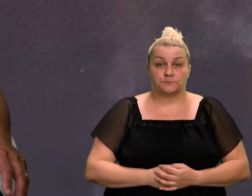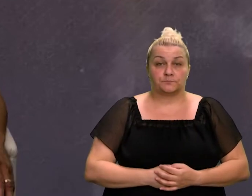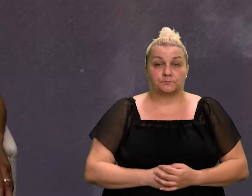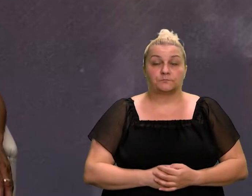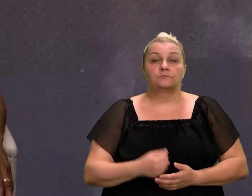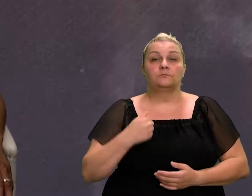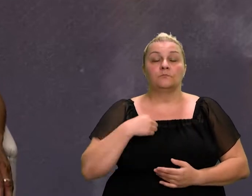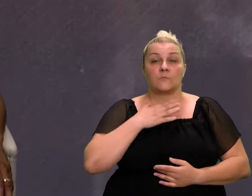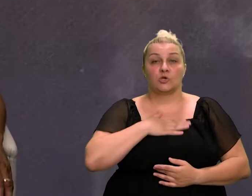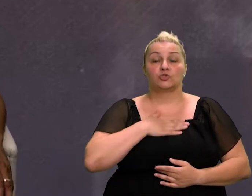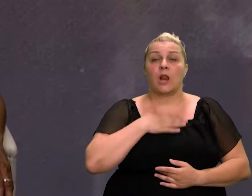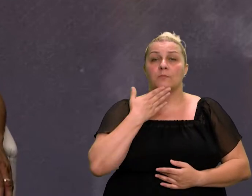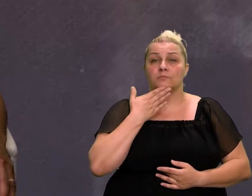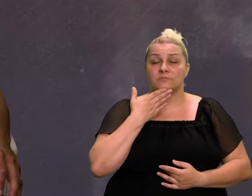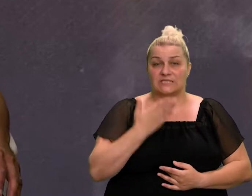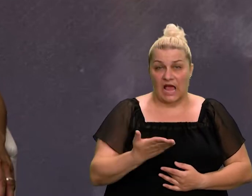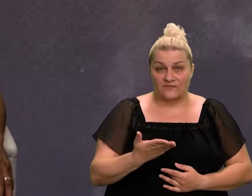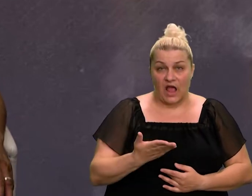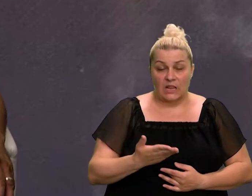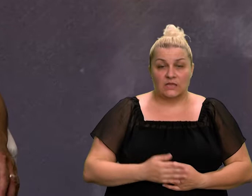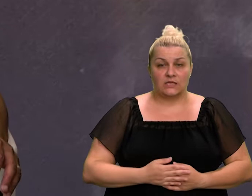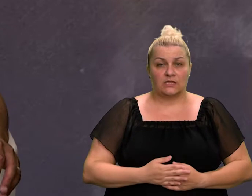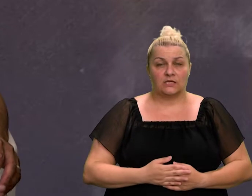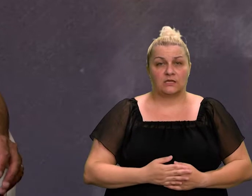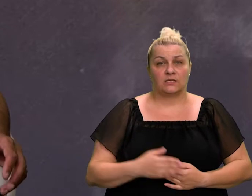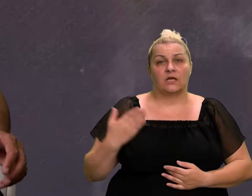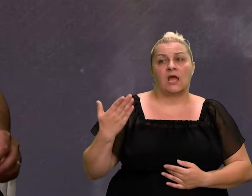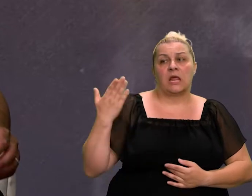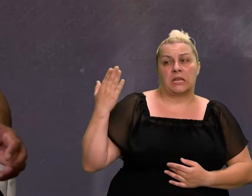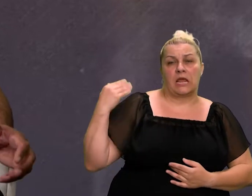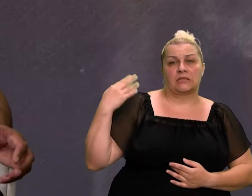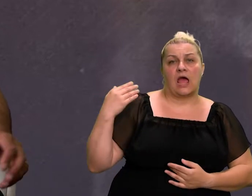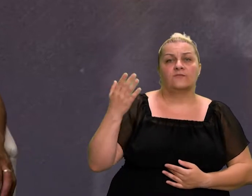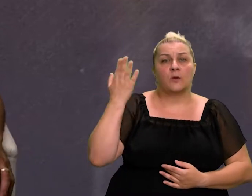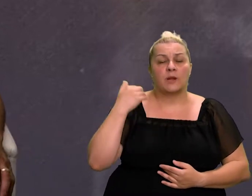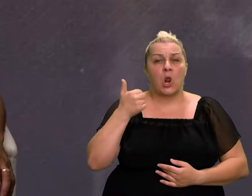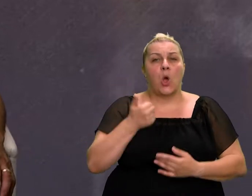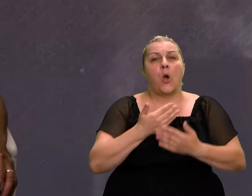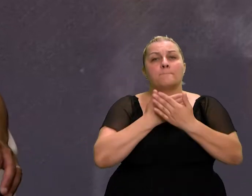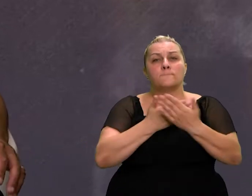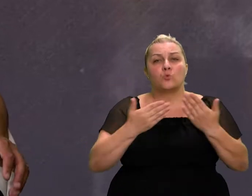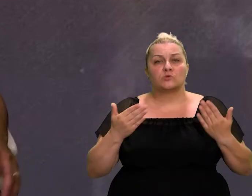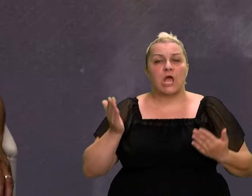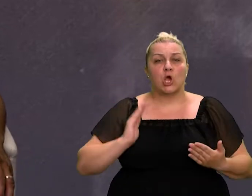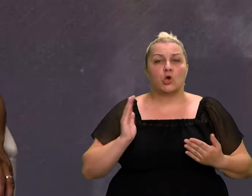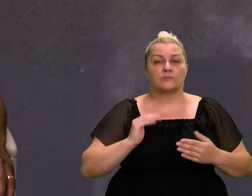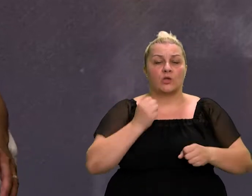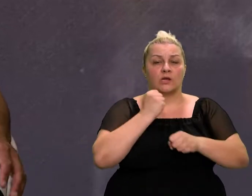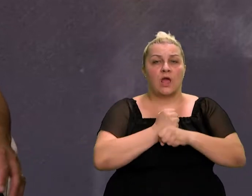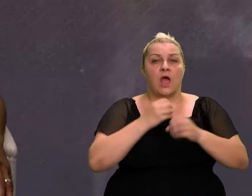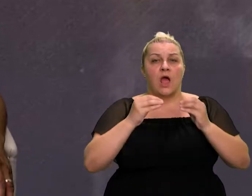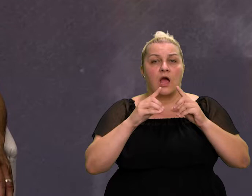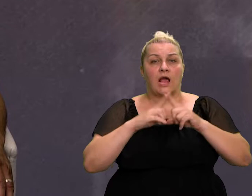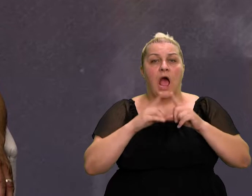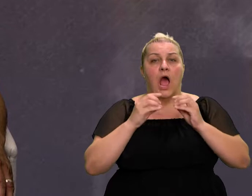Znači, ujedno bih zahvalila i nedavno, jednoj popraćenoj od muzeja, gospodinu Gabrilu